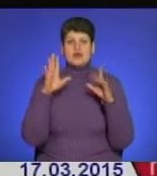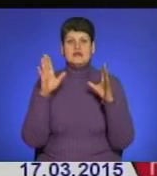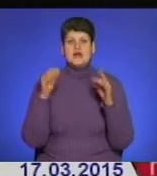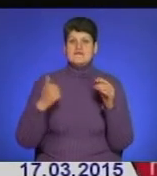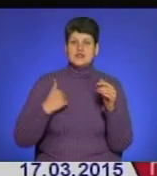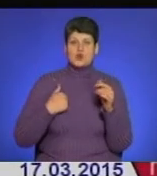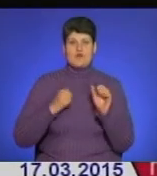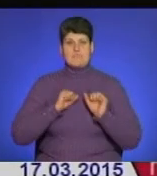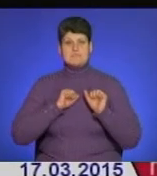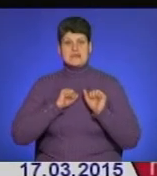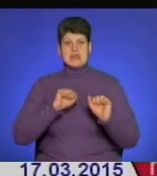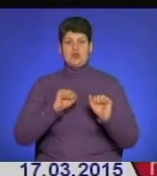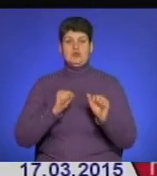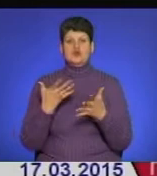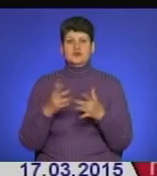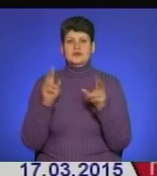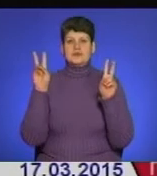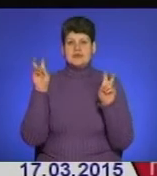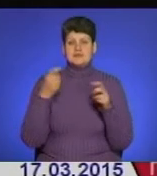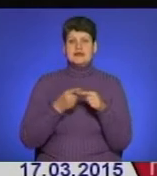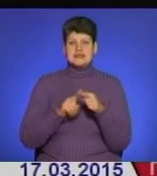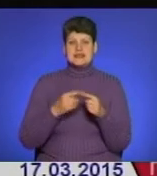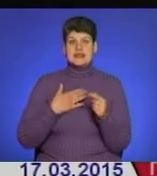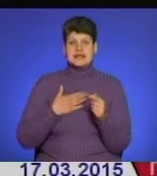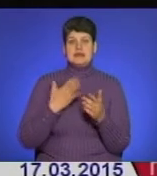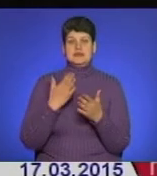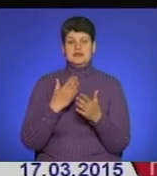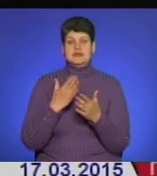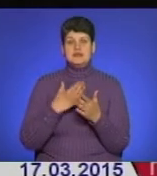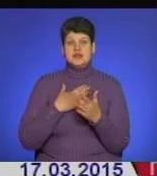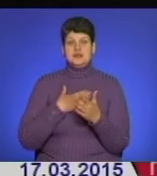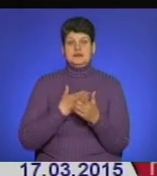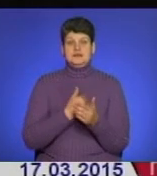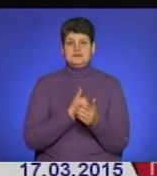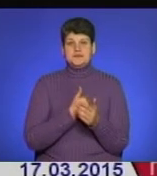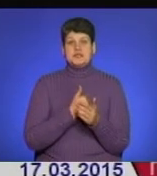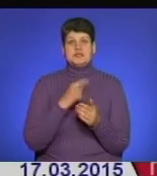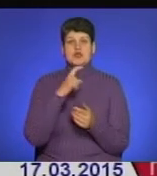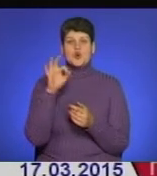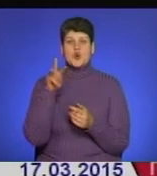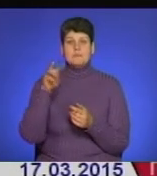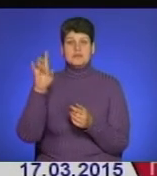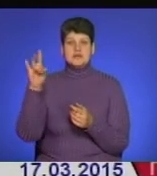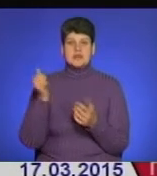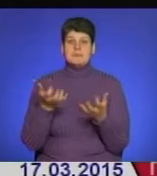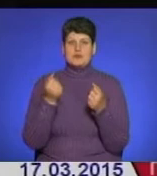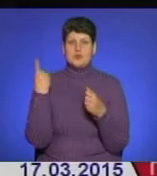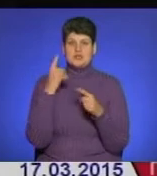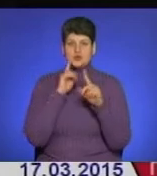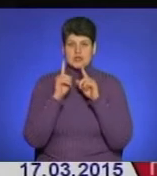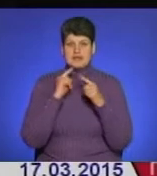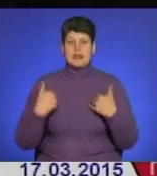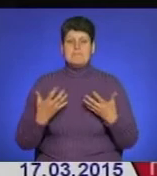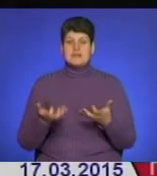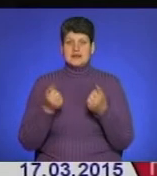і є чергова ініціатива нашого голови, хамінця Василя Петровича, підтримана як обласною радою, так і підтримана